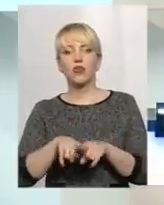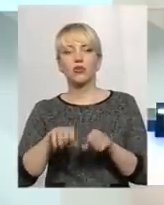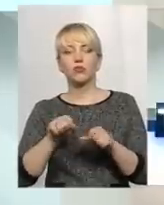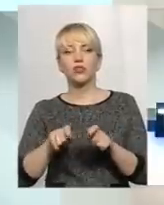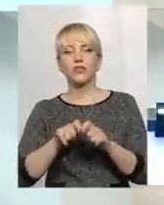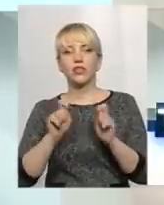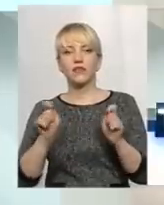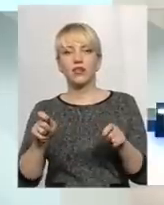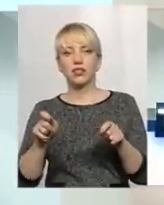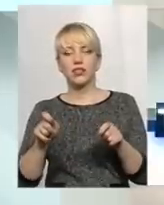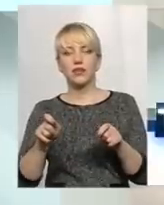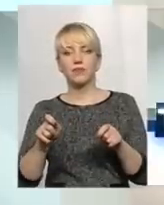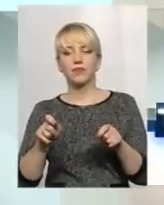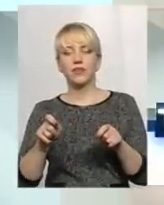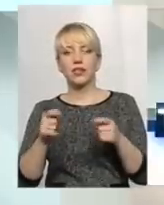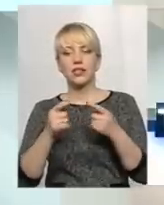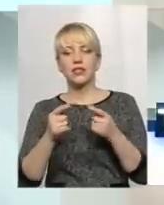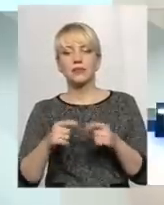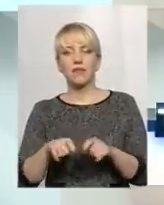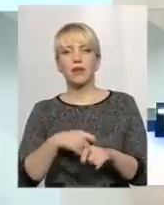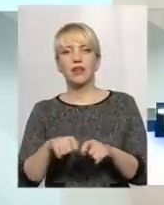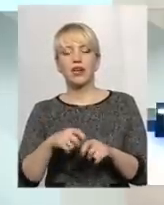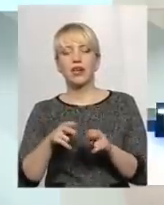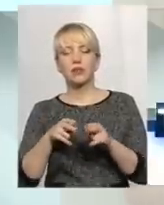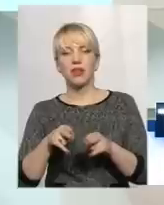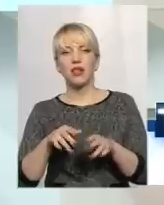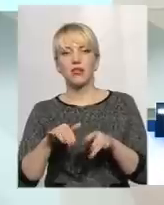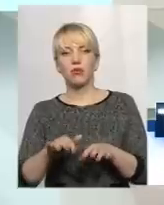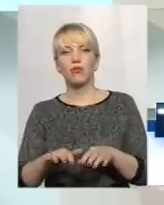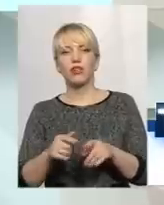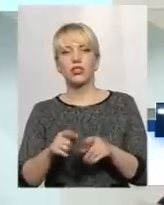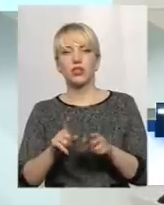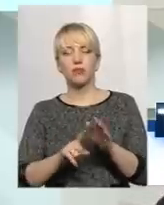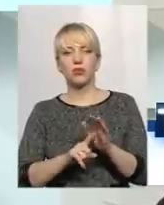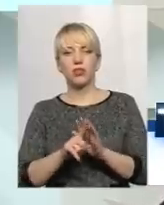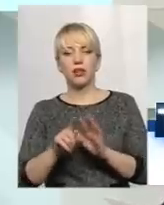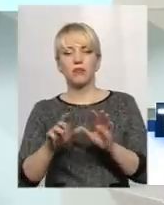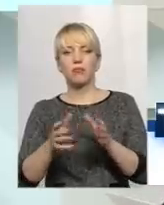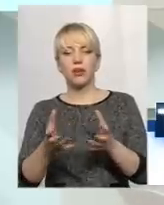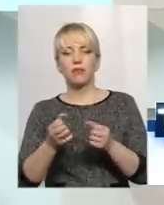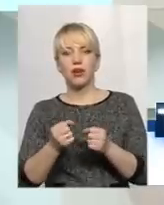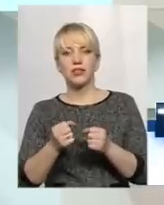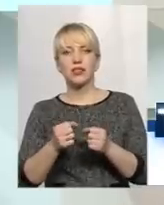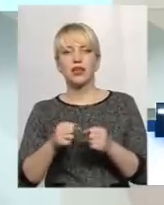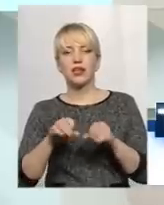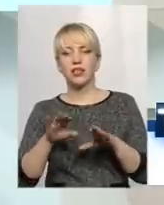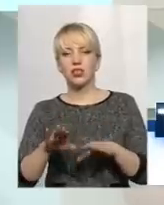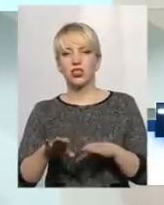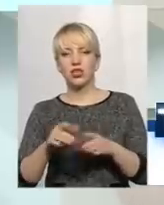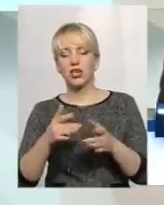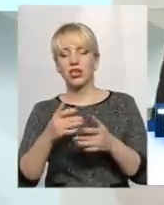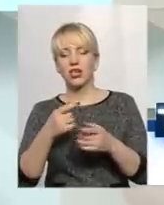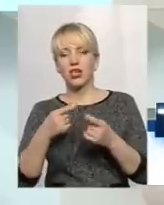відкриватися з певних матеріалів кримінальне провадження, тоді вже приймається відповідно рішення іншими органами.